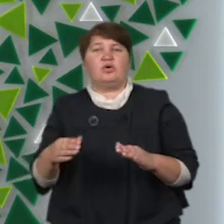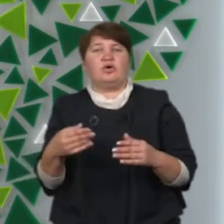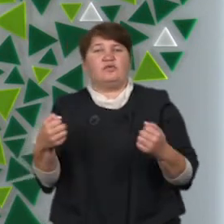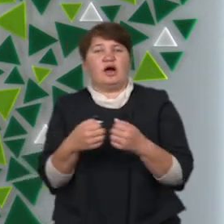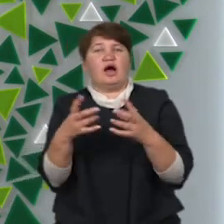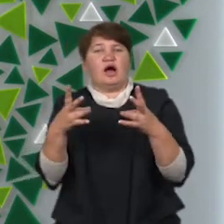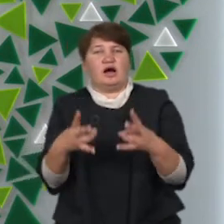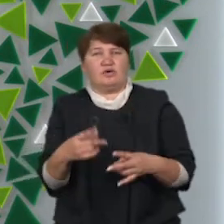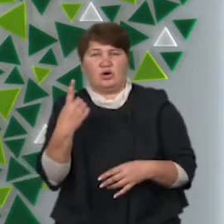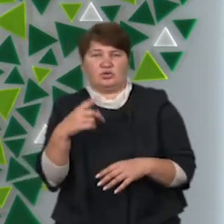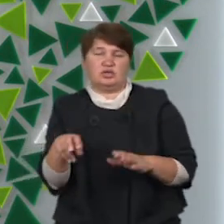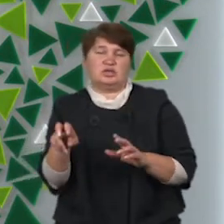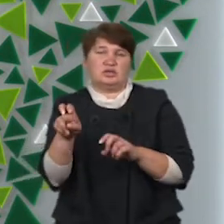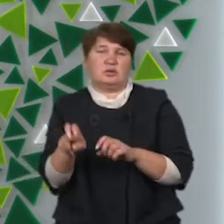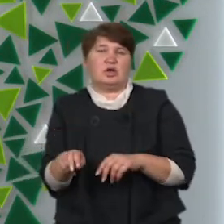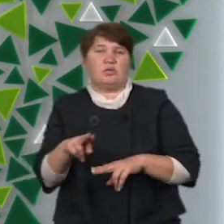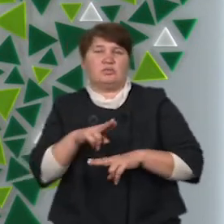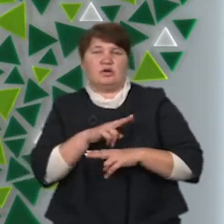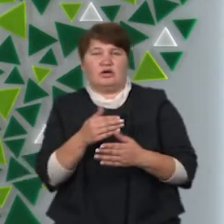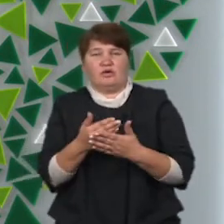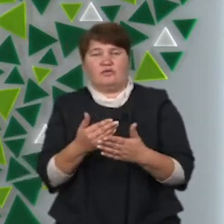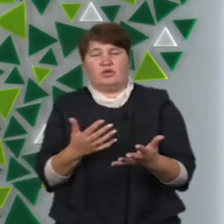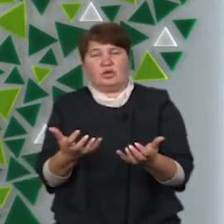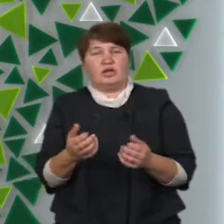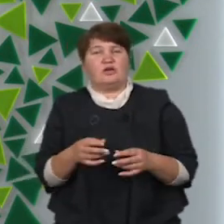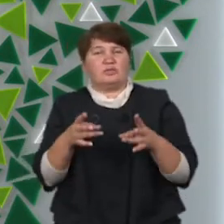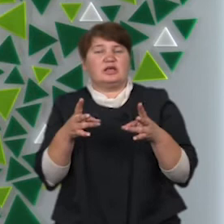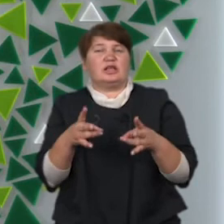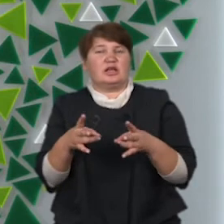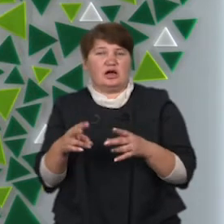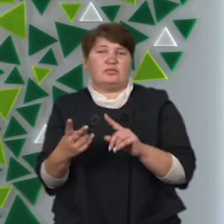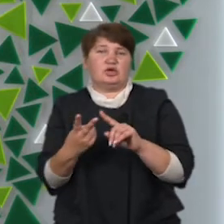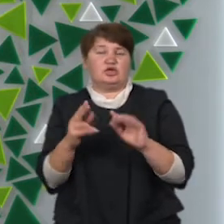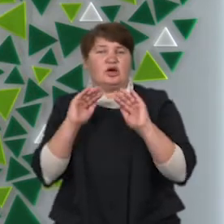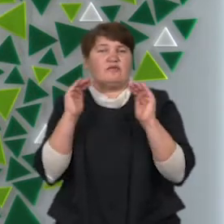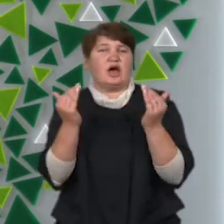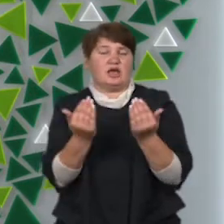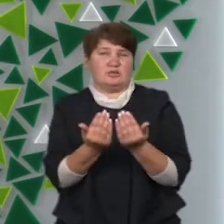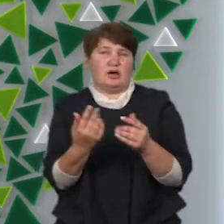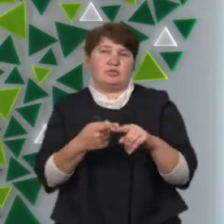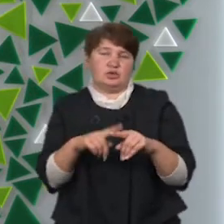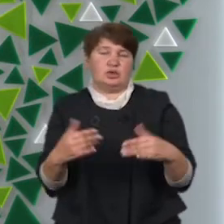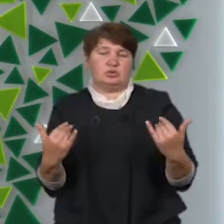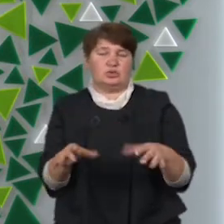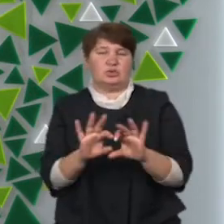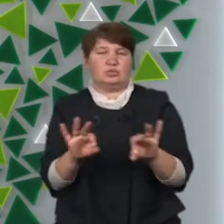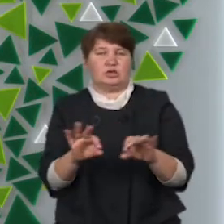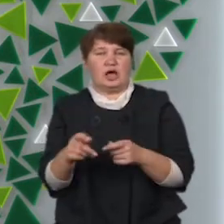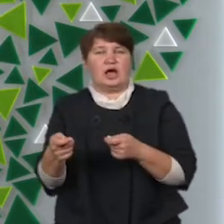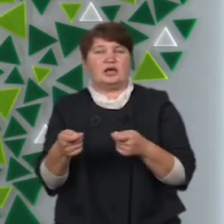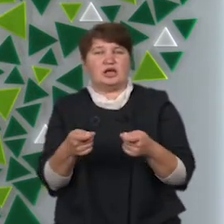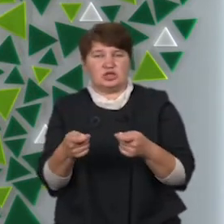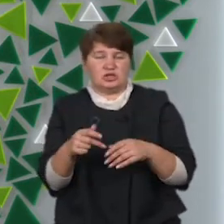-транспортній пригоді один із пасажирів загинув від отриманих травм, інший знаходиться у реанімації. Про це сьогодні розповіла речниця на